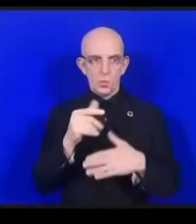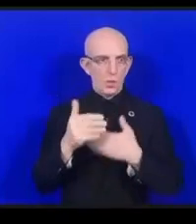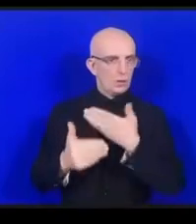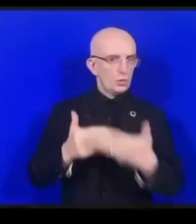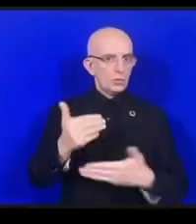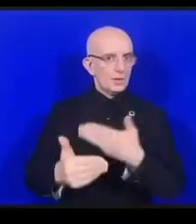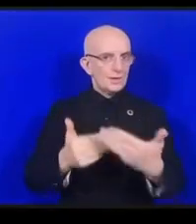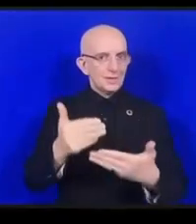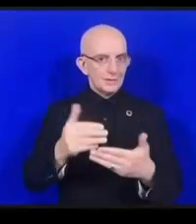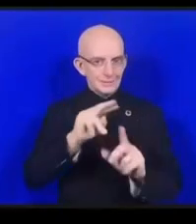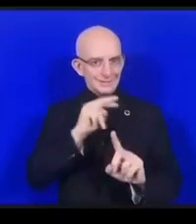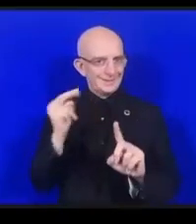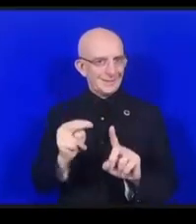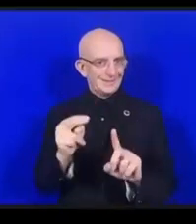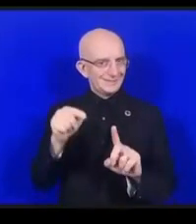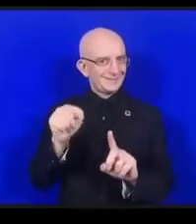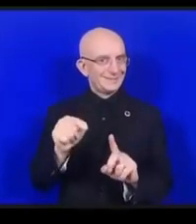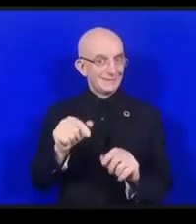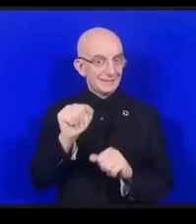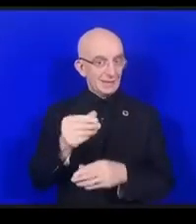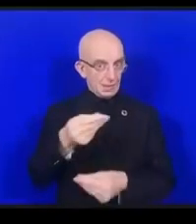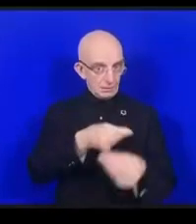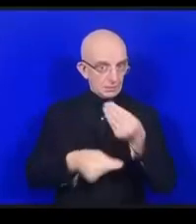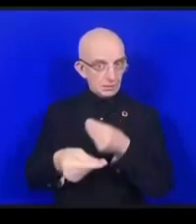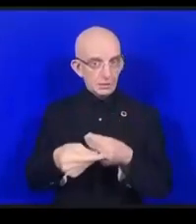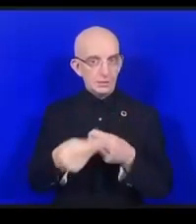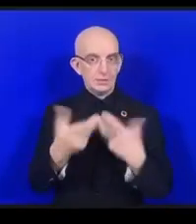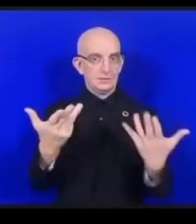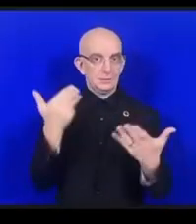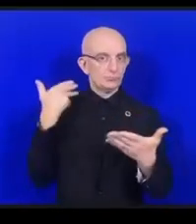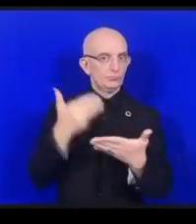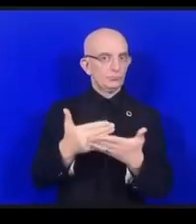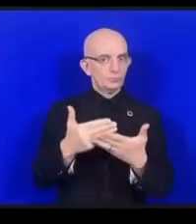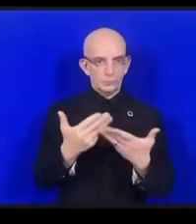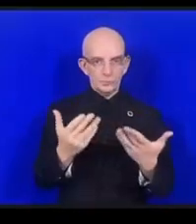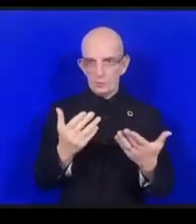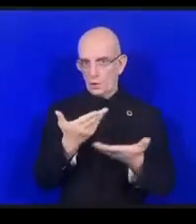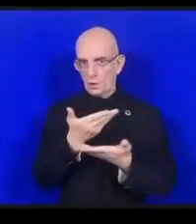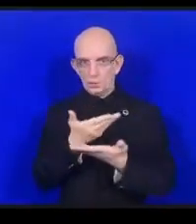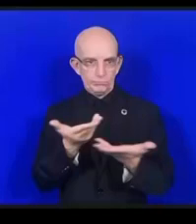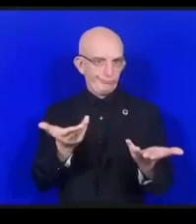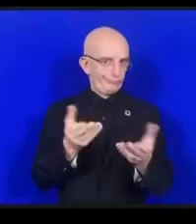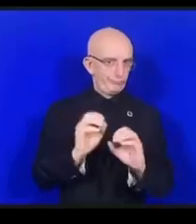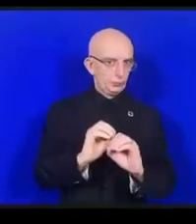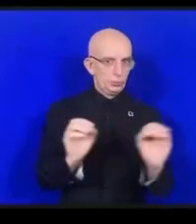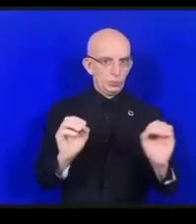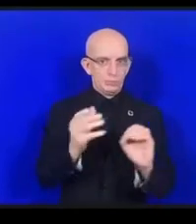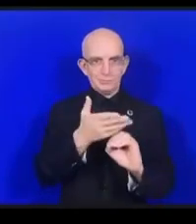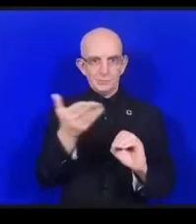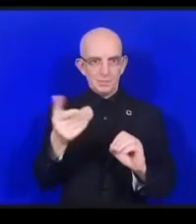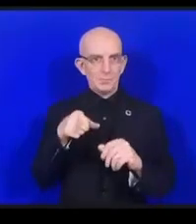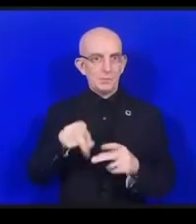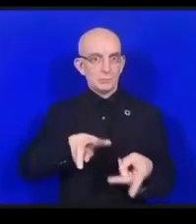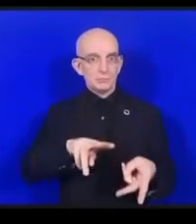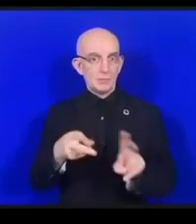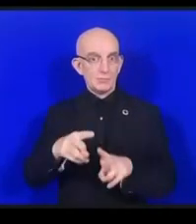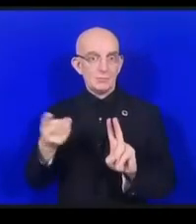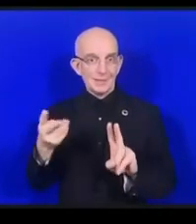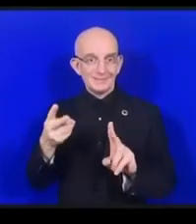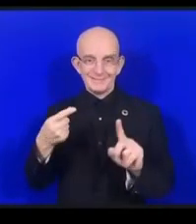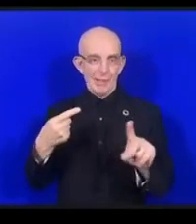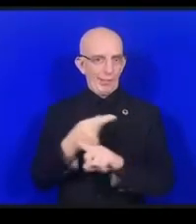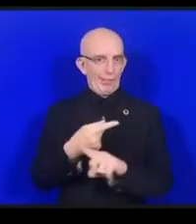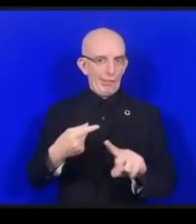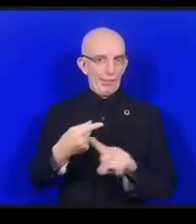のトランスレーションというのも起きているわけですこれはハードルを乗り越えて今ビントさんが言ったよう